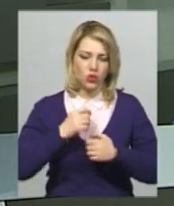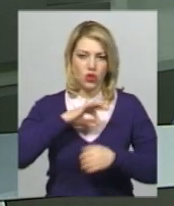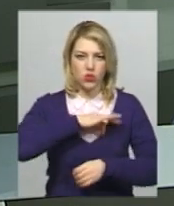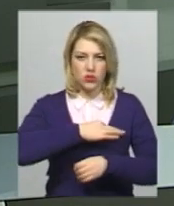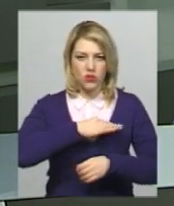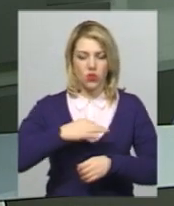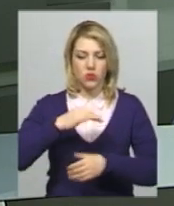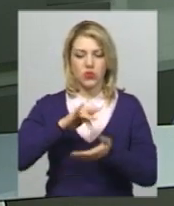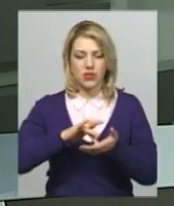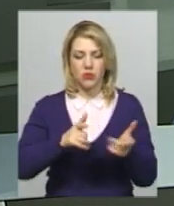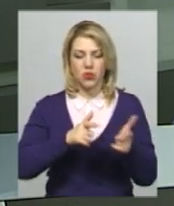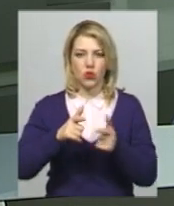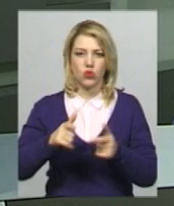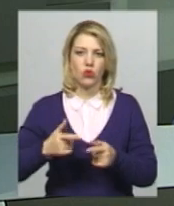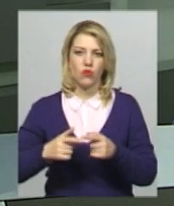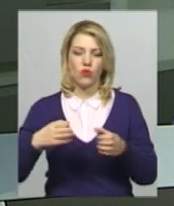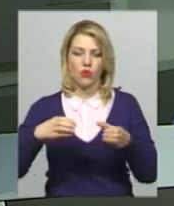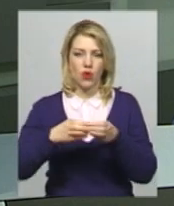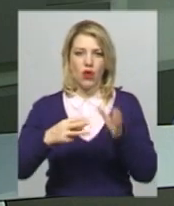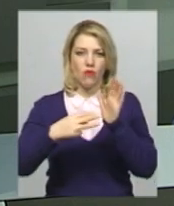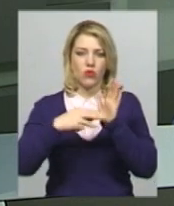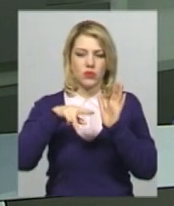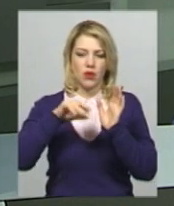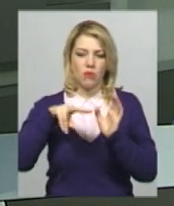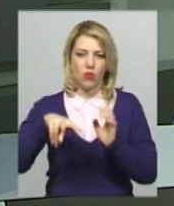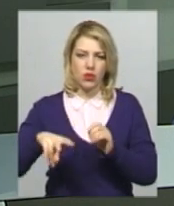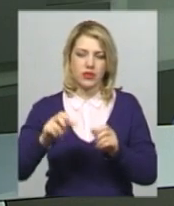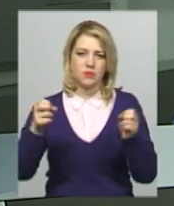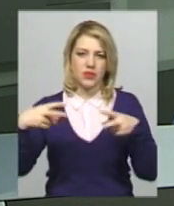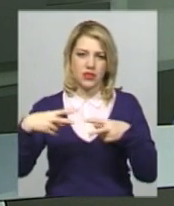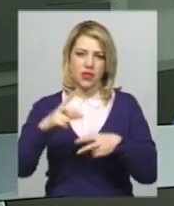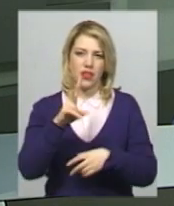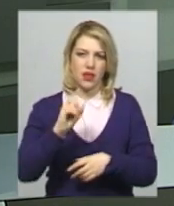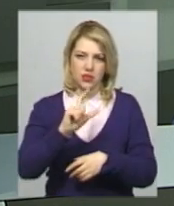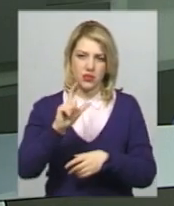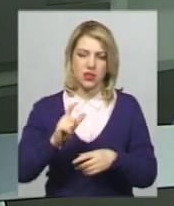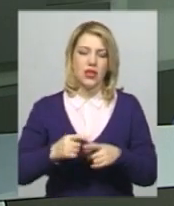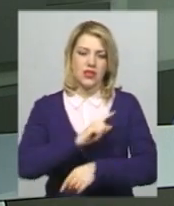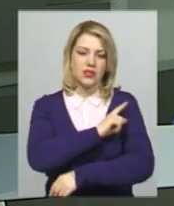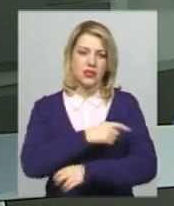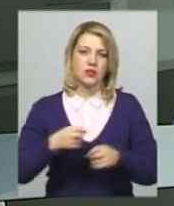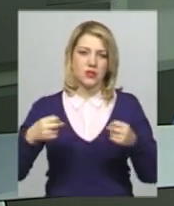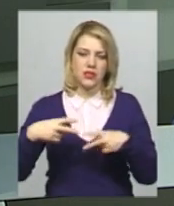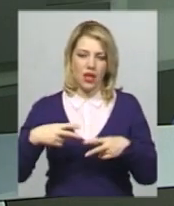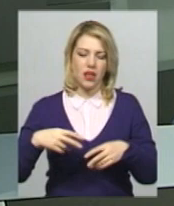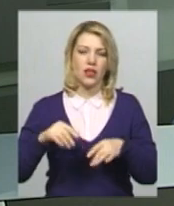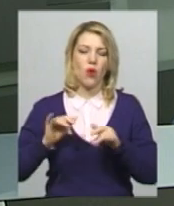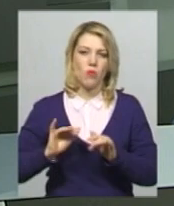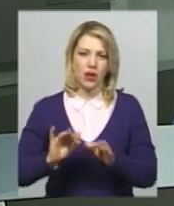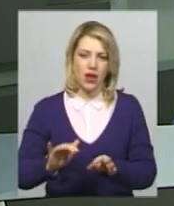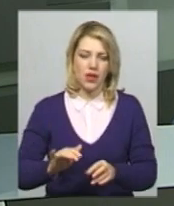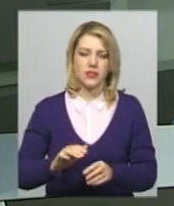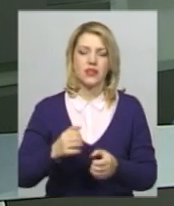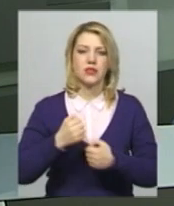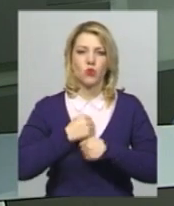центрі. Підготовку проходили бійці підрозділу 8-го окремого полку спеціального призначення Сил спеціальних операцій Збройних сил України,